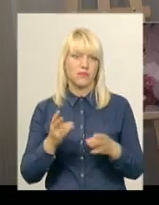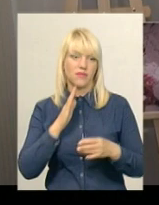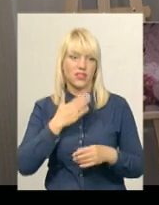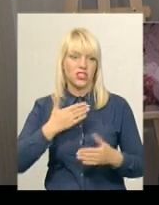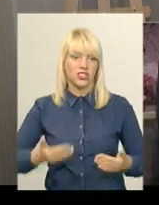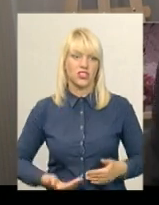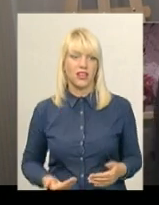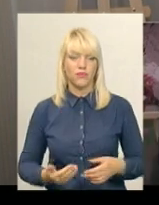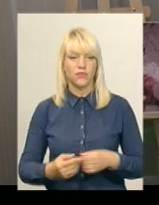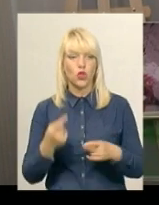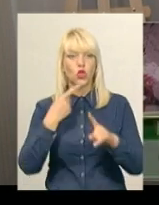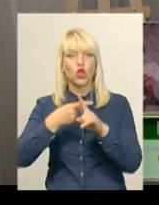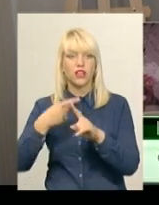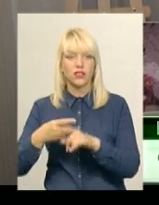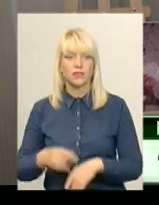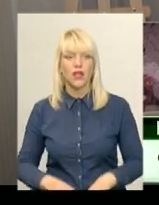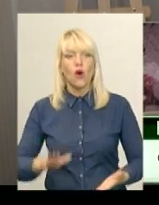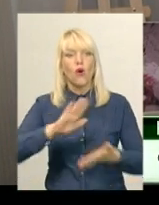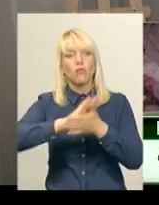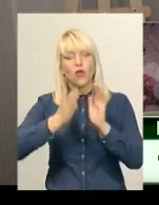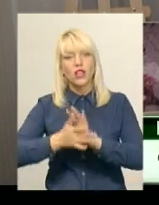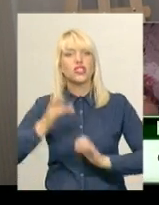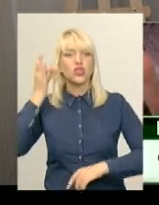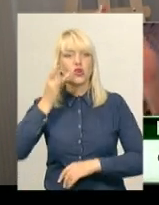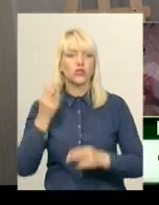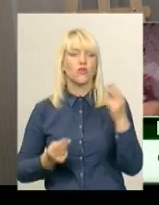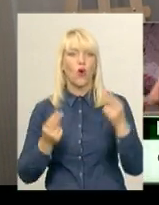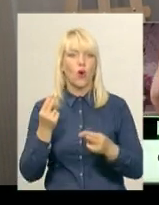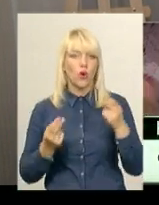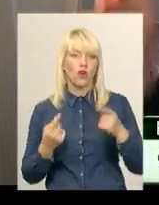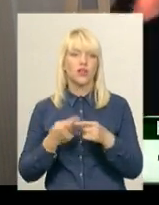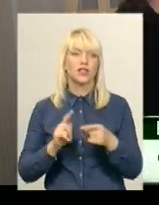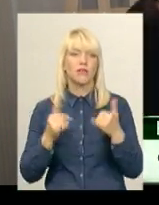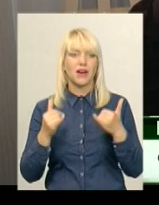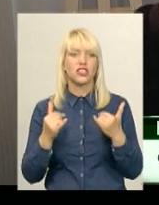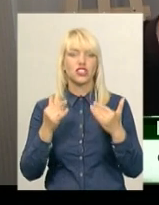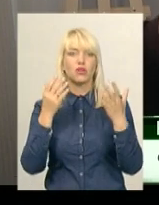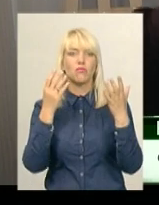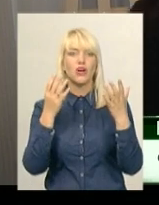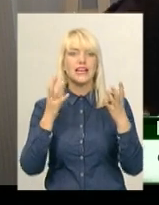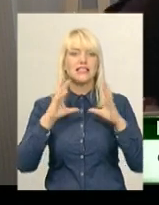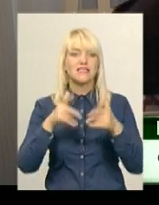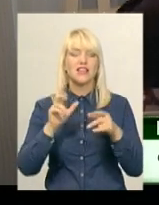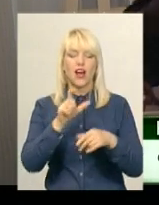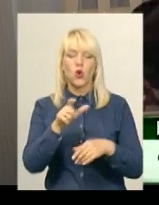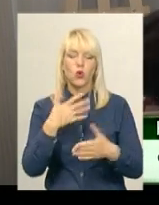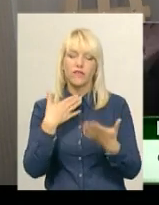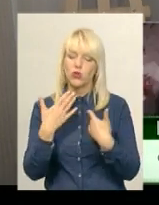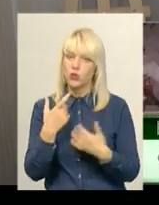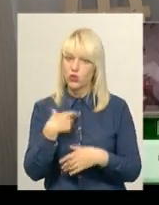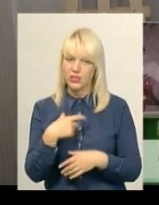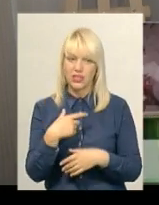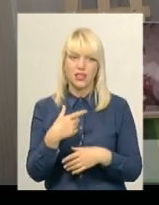Положення розвиву кольору в теперішньому світі, як люди до нього ставляться і як себе виражають